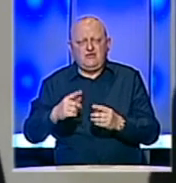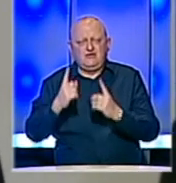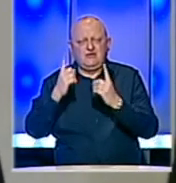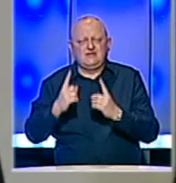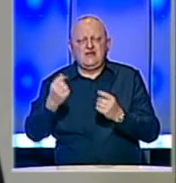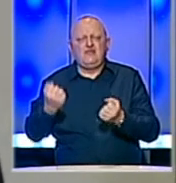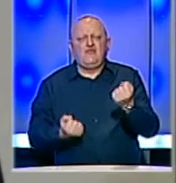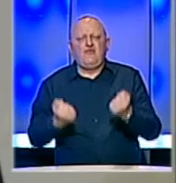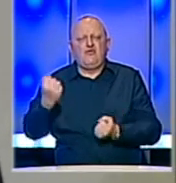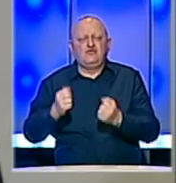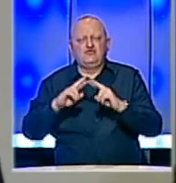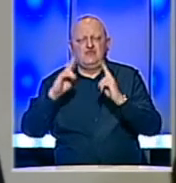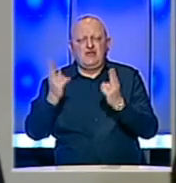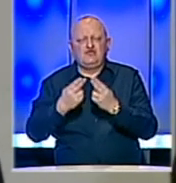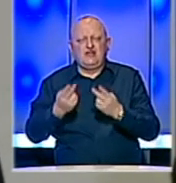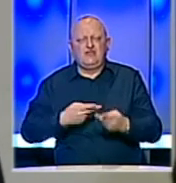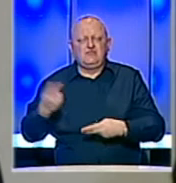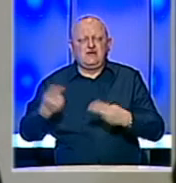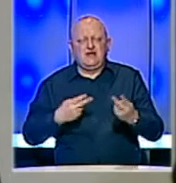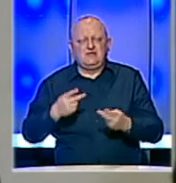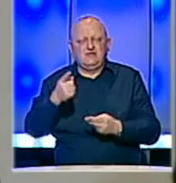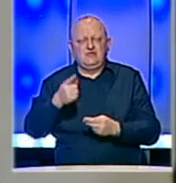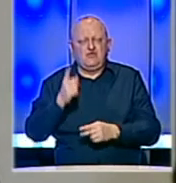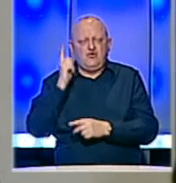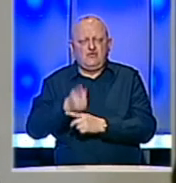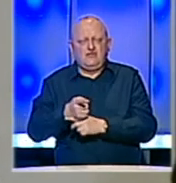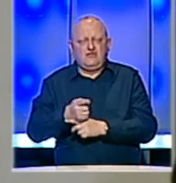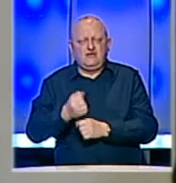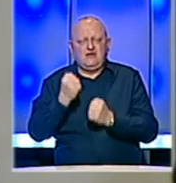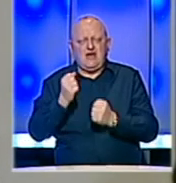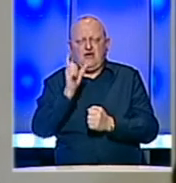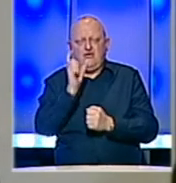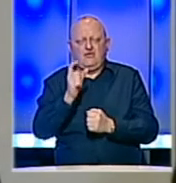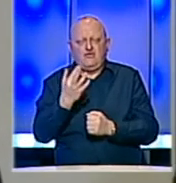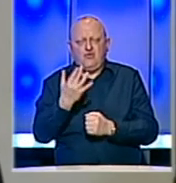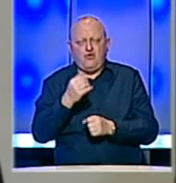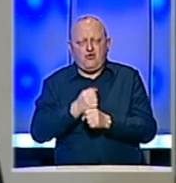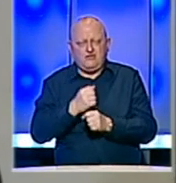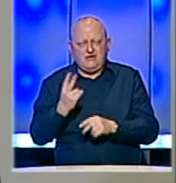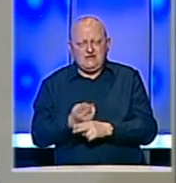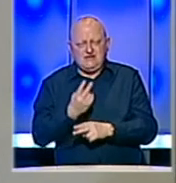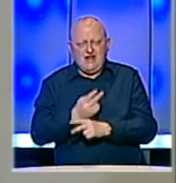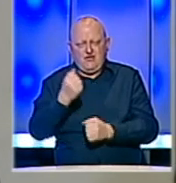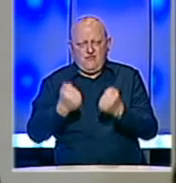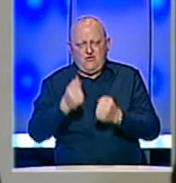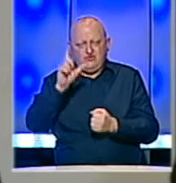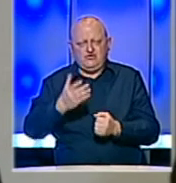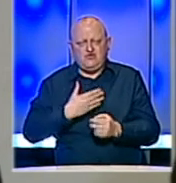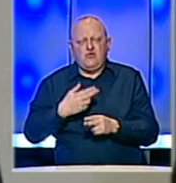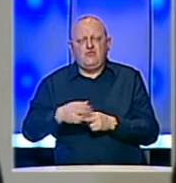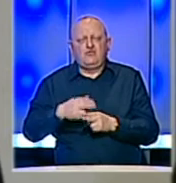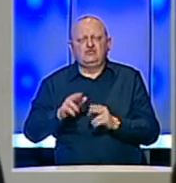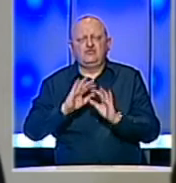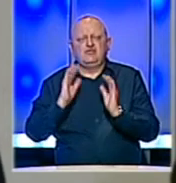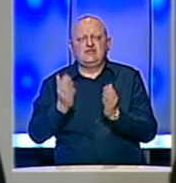vozača vozila u međunarodnom transportu. Oni su tom naredbom jasno definisani da ukoliko se radi o stranom vozaču, on dobija rješenje u